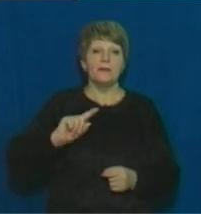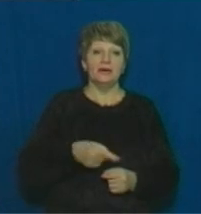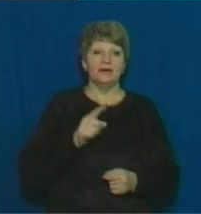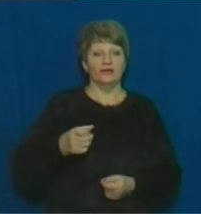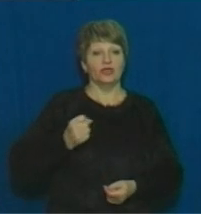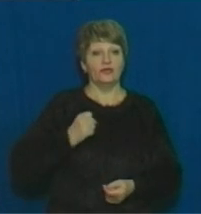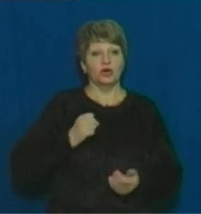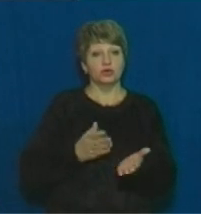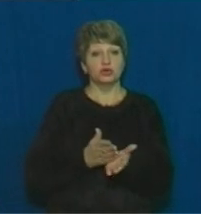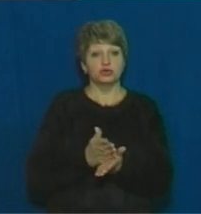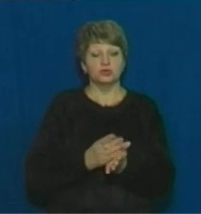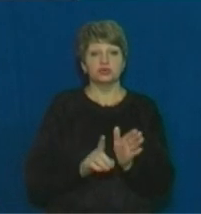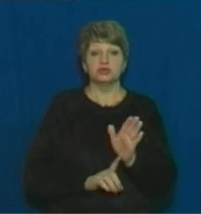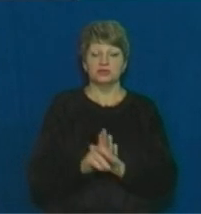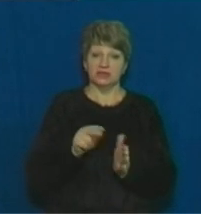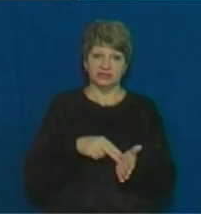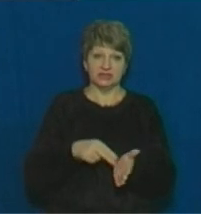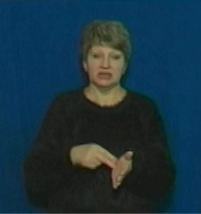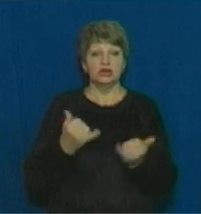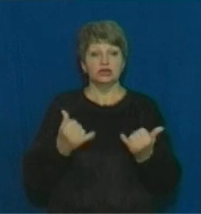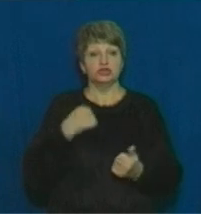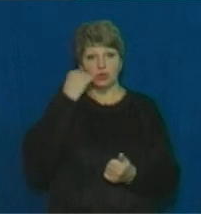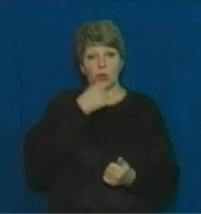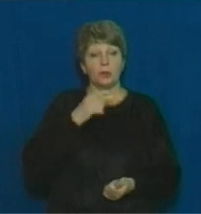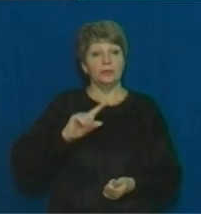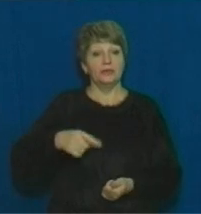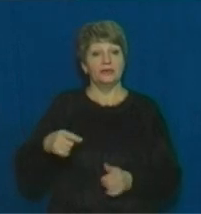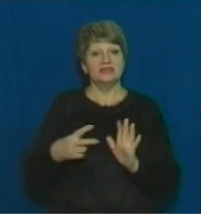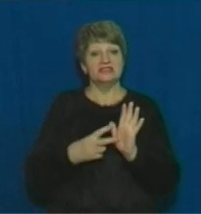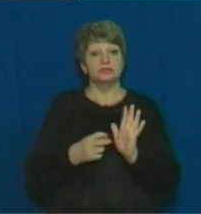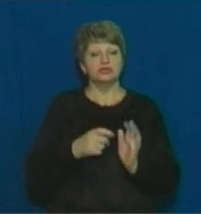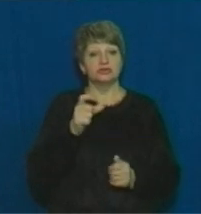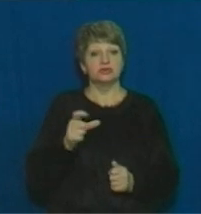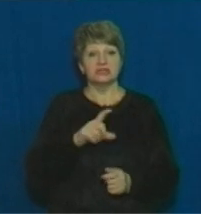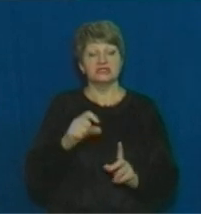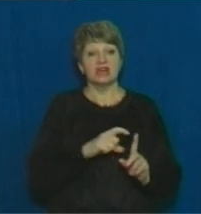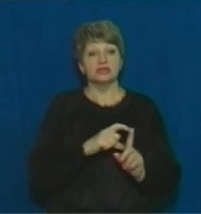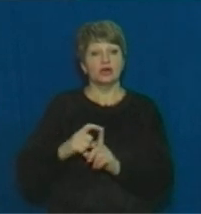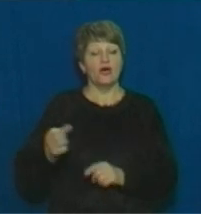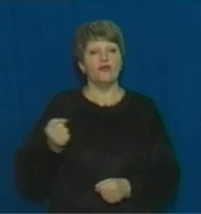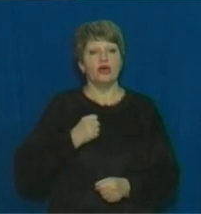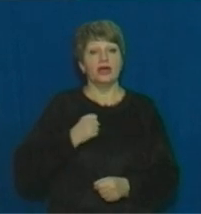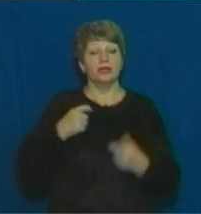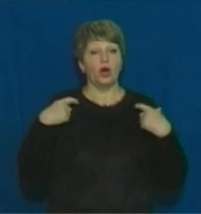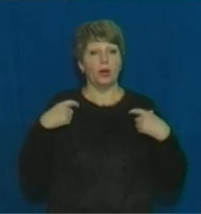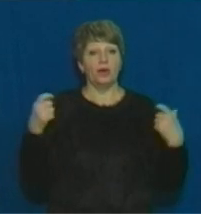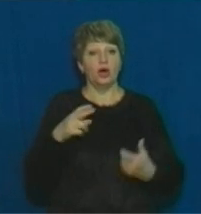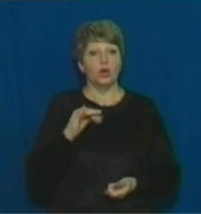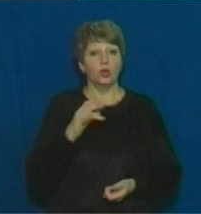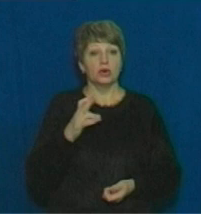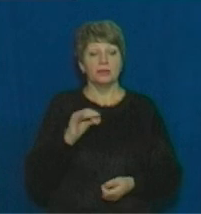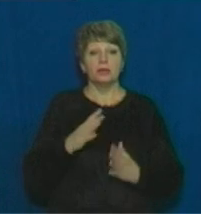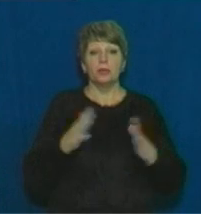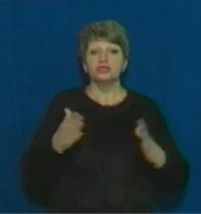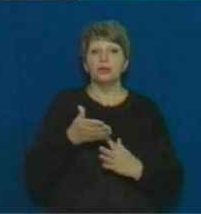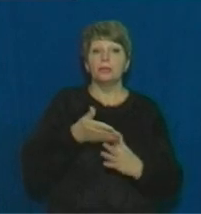військовослужбу почався на Черкащині. Цього року призовуть 700 осіб. За словами військового комісара області Євгенія Курбета, більше